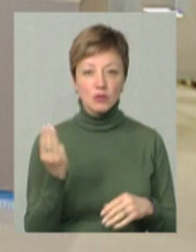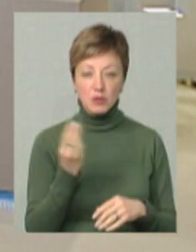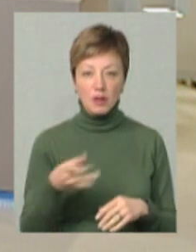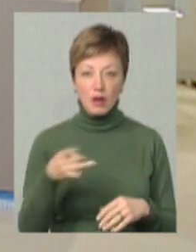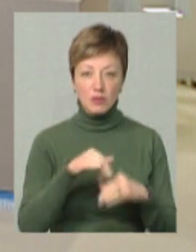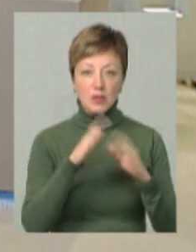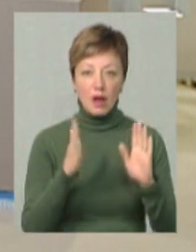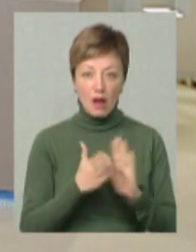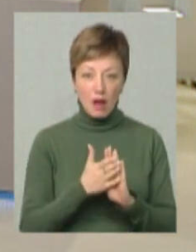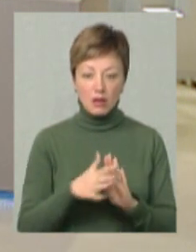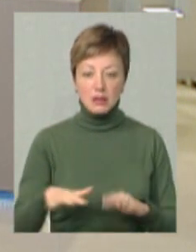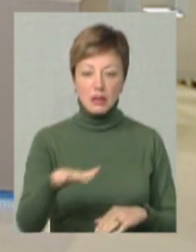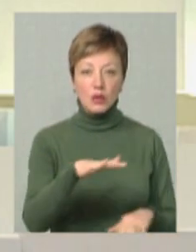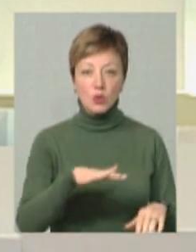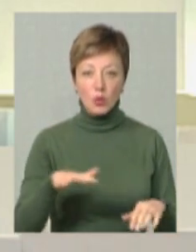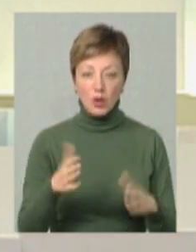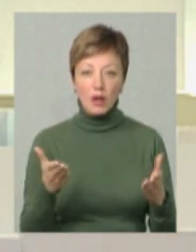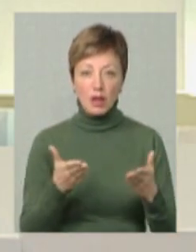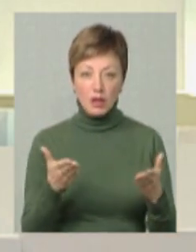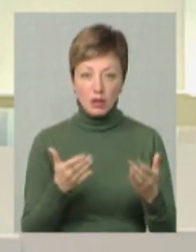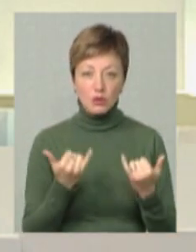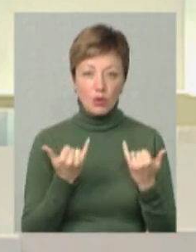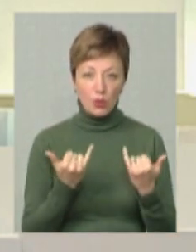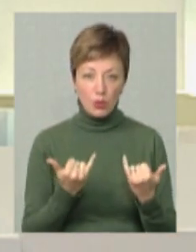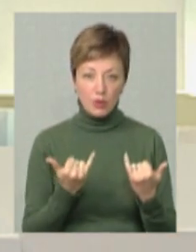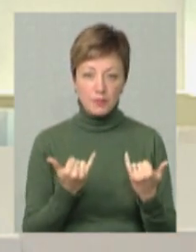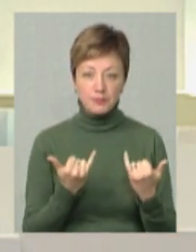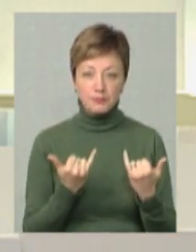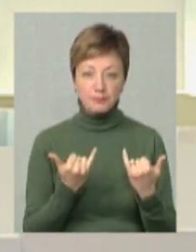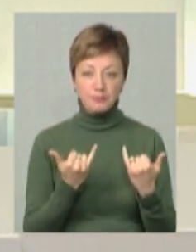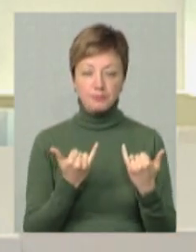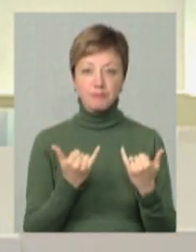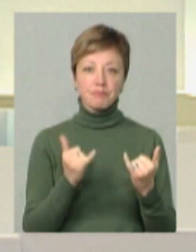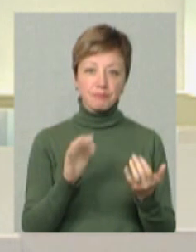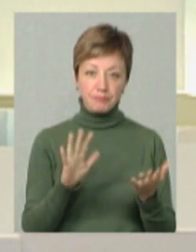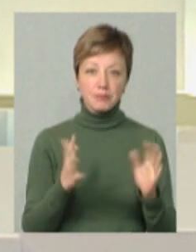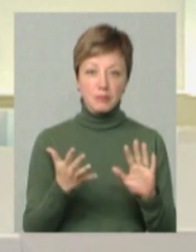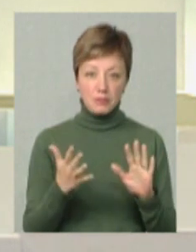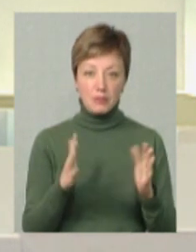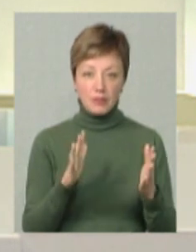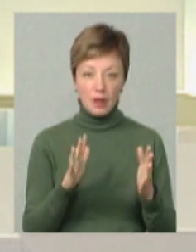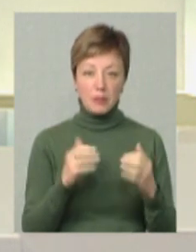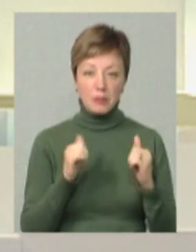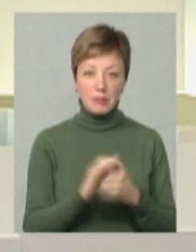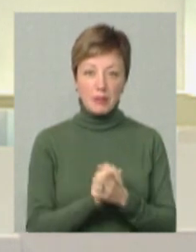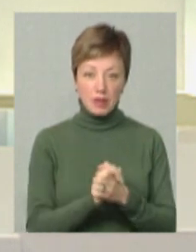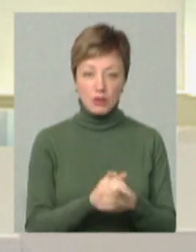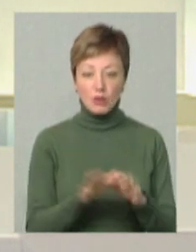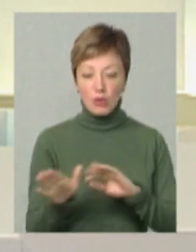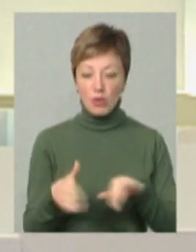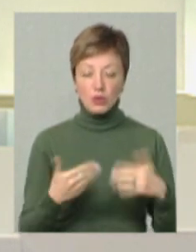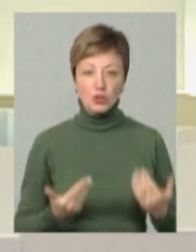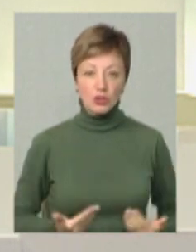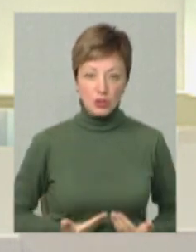районі, в загальному на тих територіях, в яких сьогодні більш-менш мирно проходить